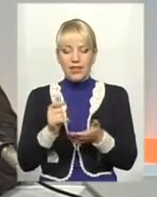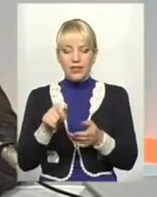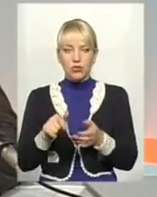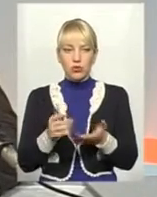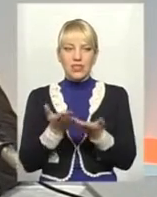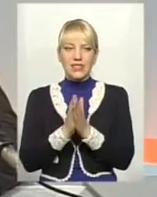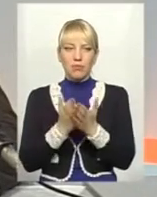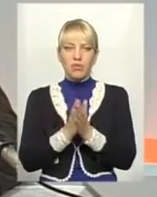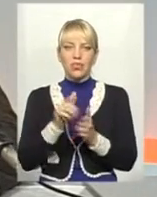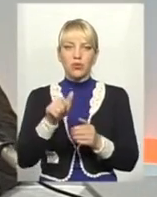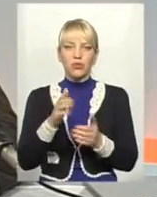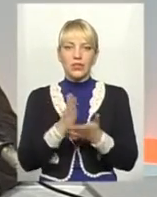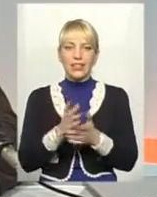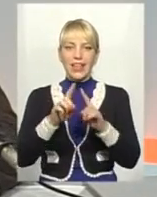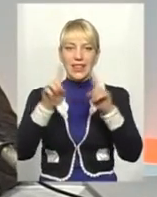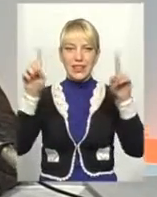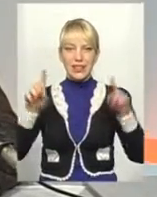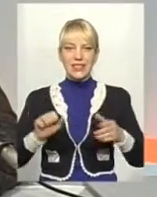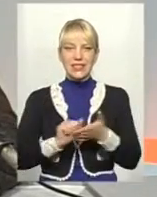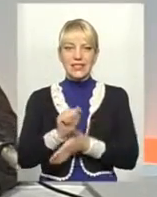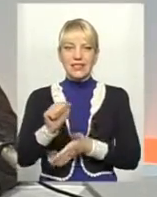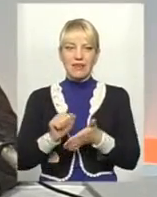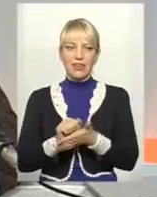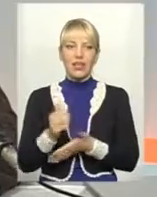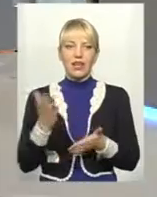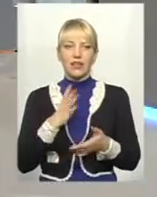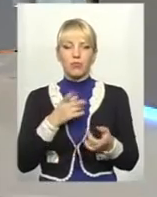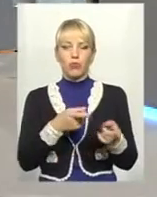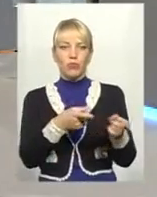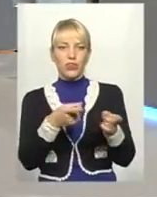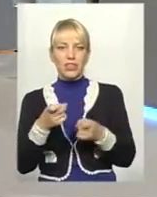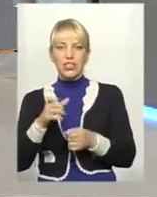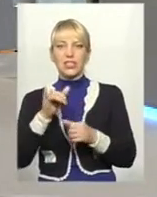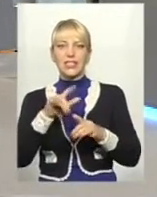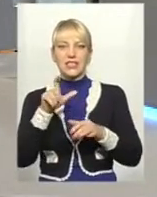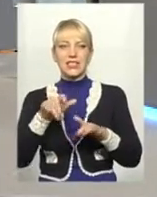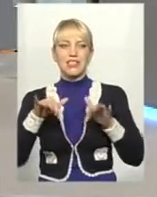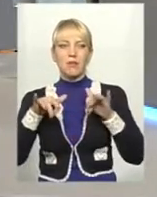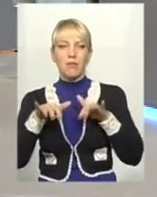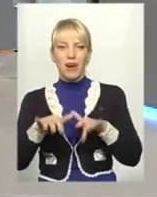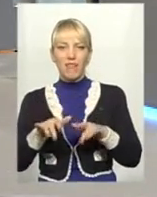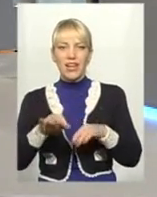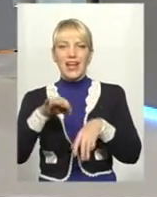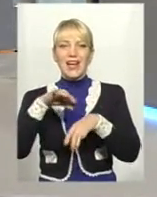листівки, вперше, зображені, які вилучені із справ репресованих. Ось, ви маєте можливість